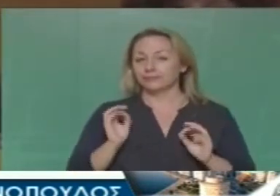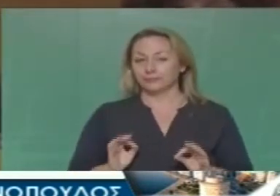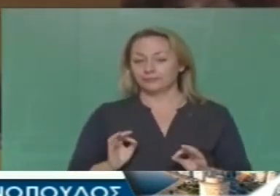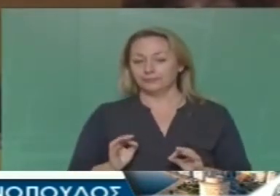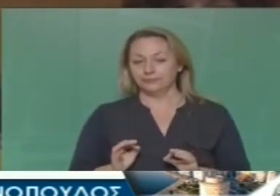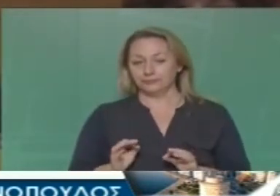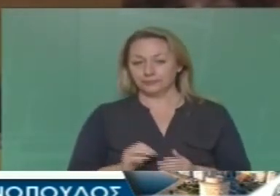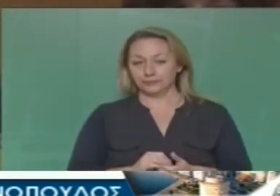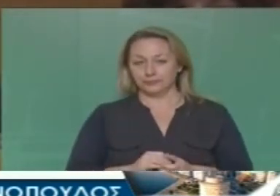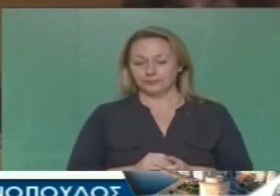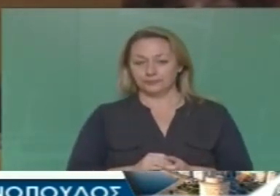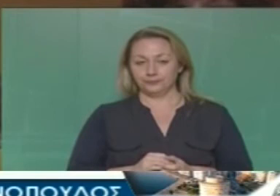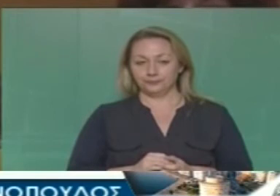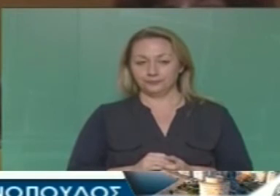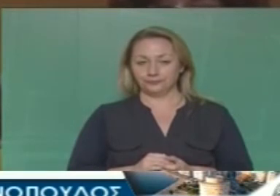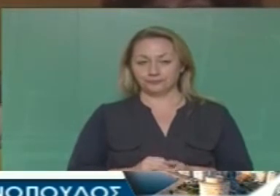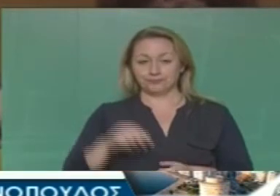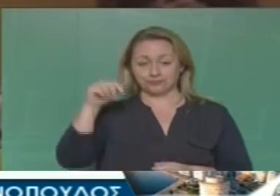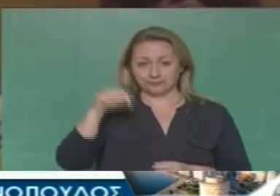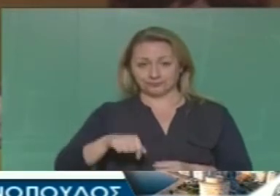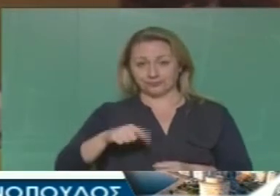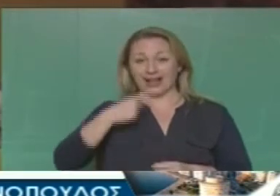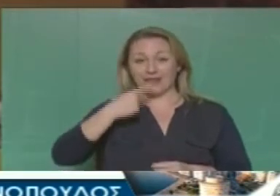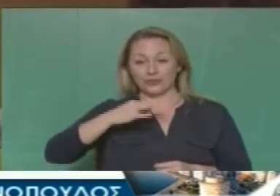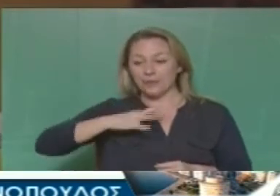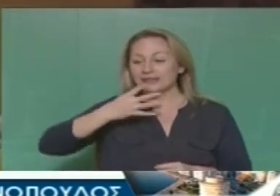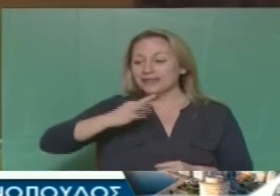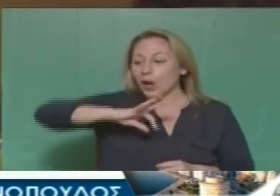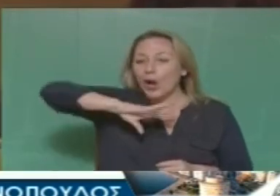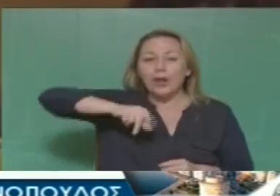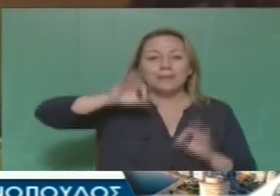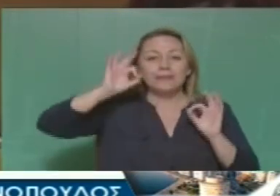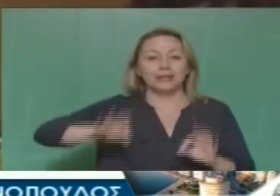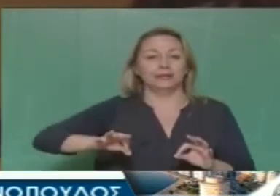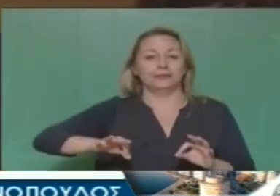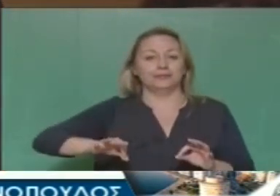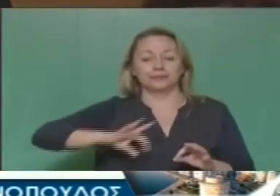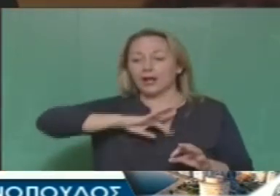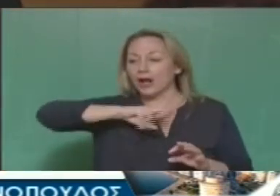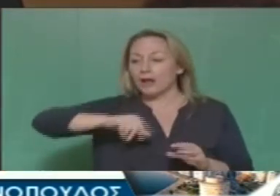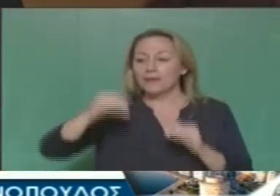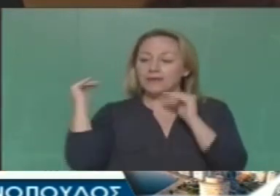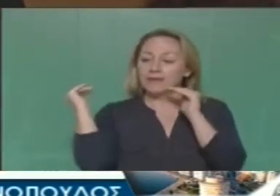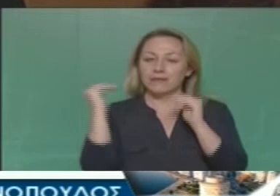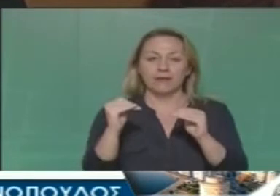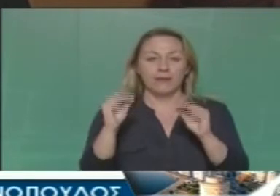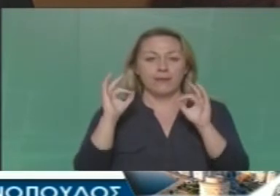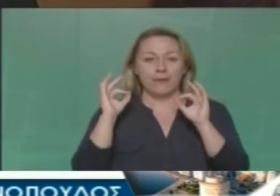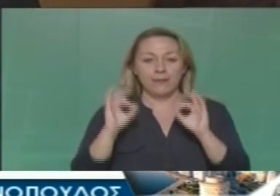νομινοποιεί αυτή την κλοπή που γίνεται και που πλέον παγιώνεται γίνεται καθεστώς